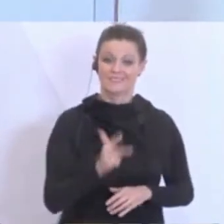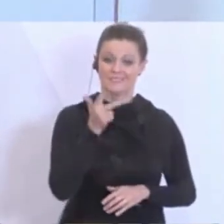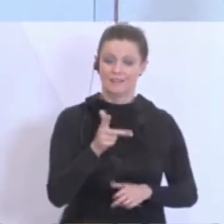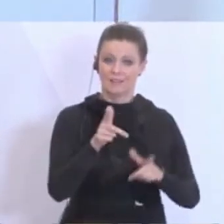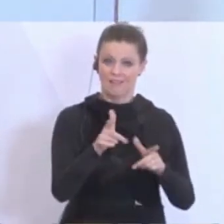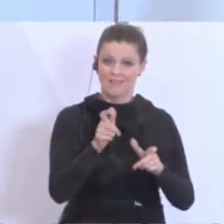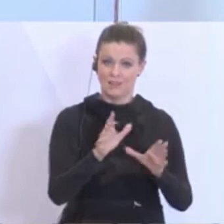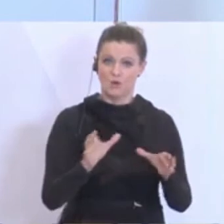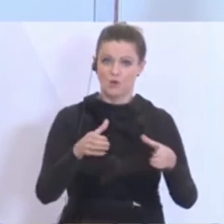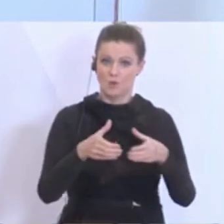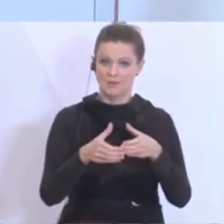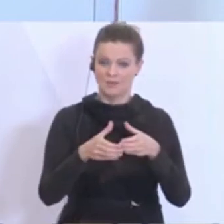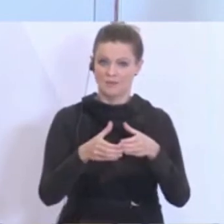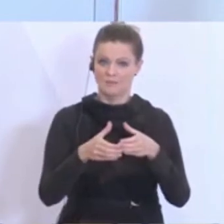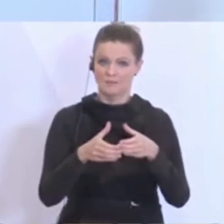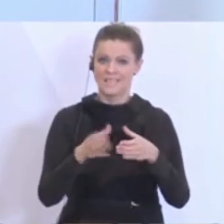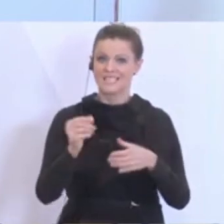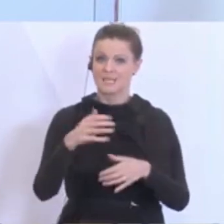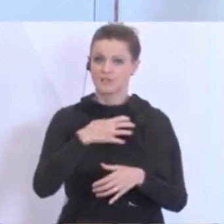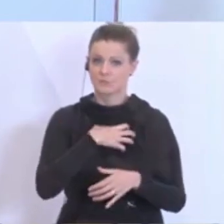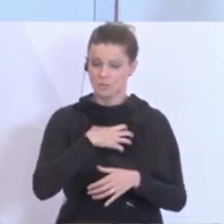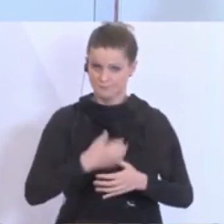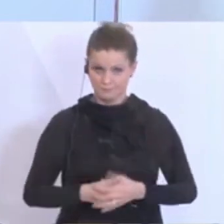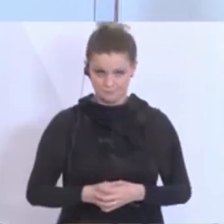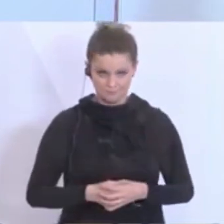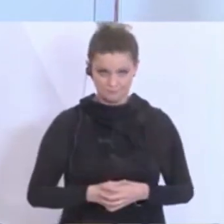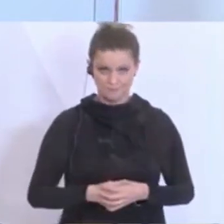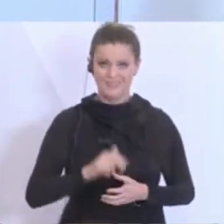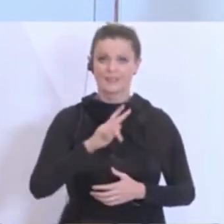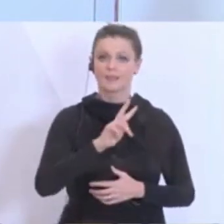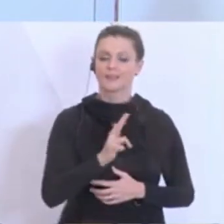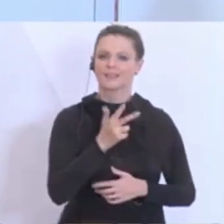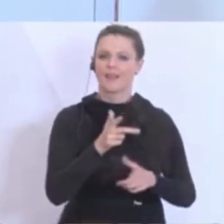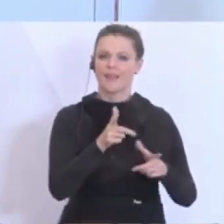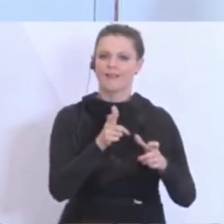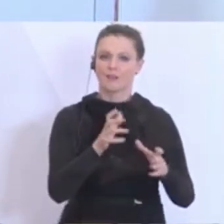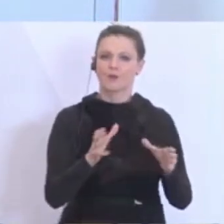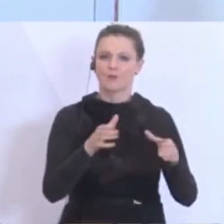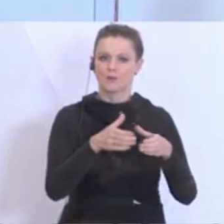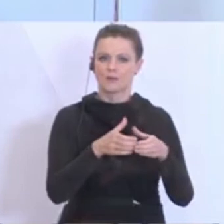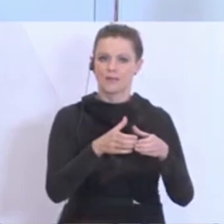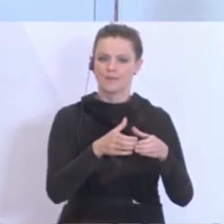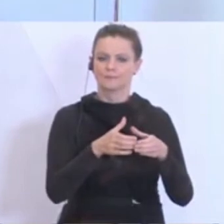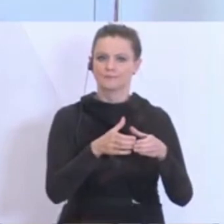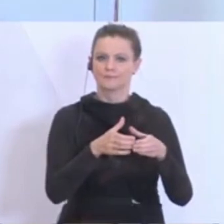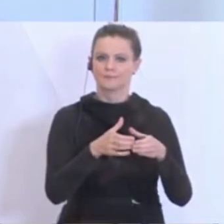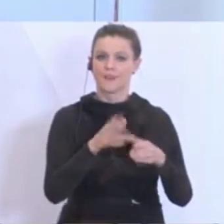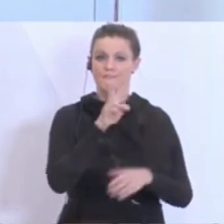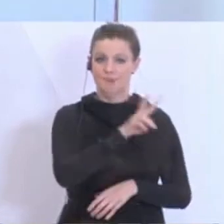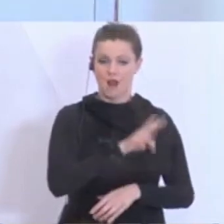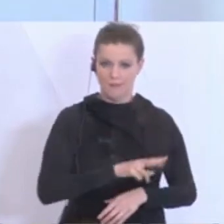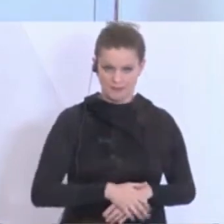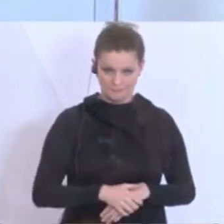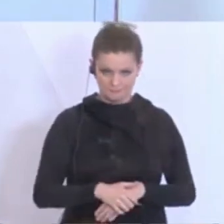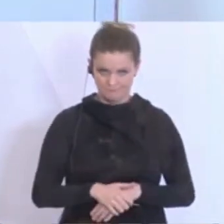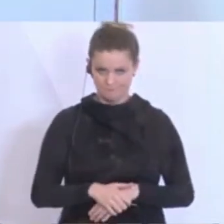Jägerkompanie des Jägerbataillons Salzburg, die dritte Jägerkompanie des Jägerbataillons Vorarlberg,